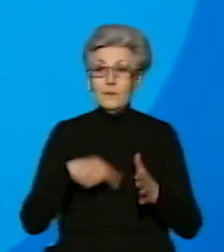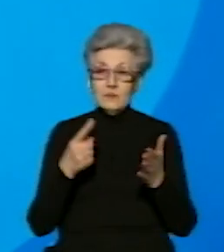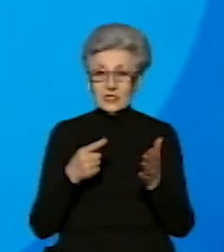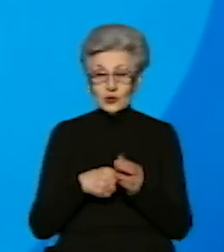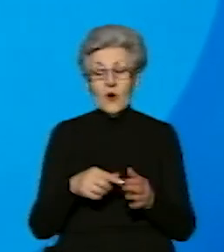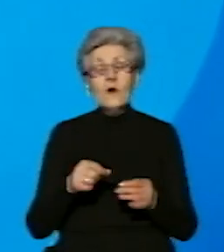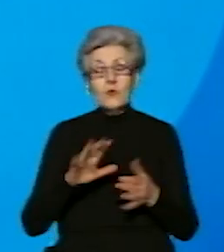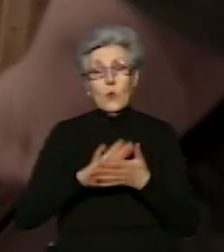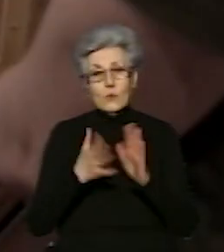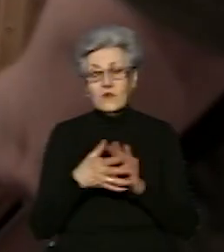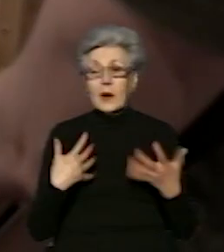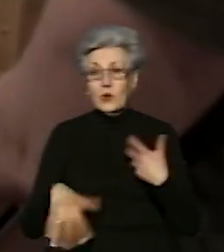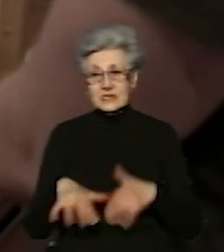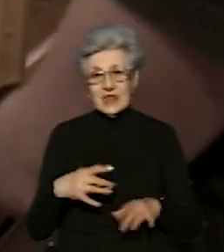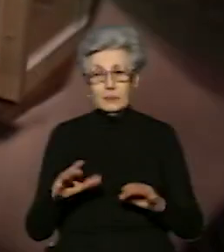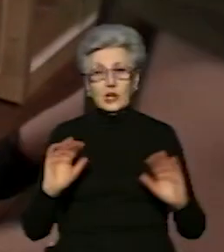Дивіться далі.